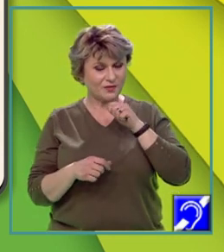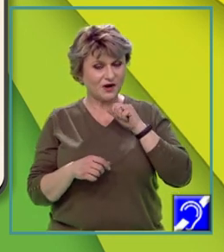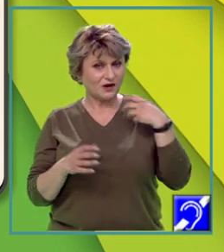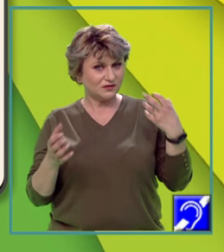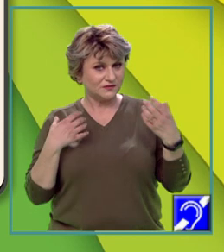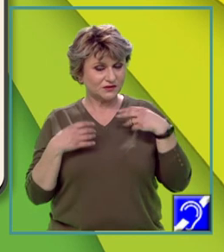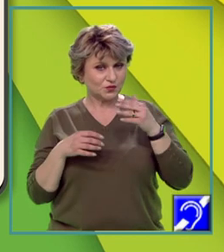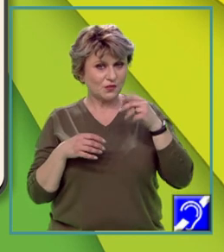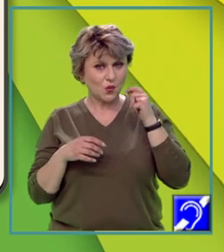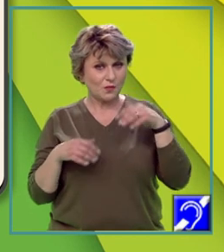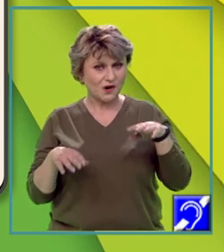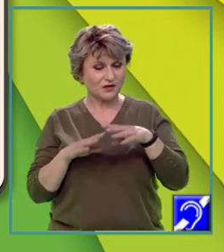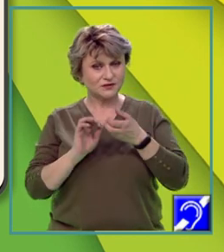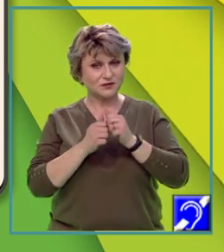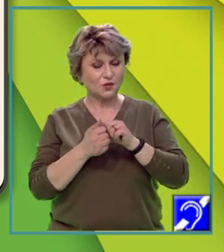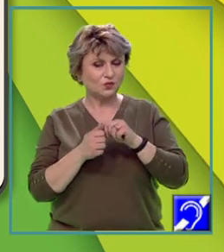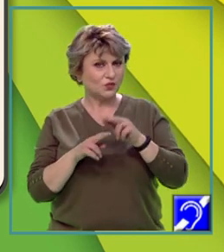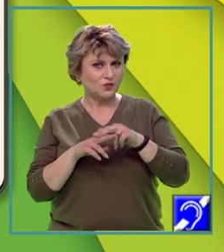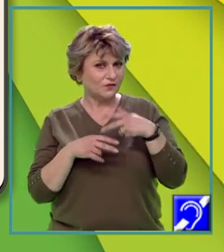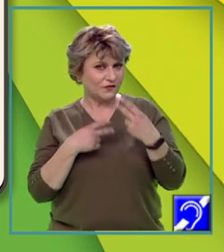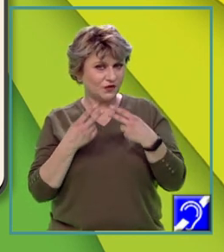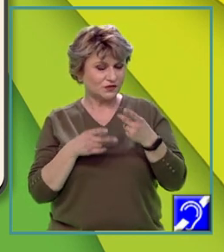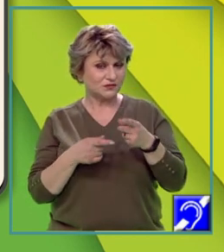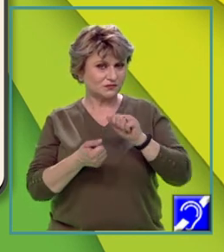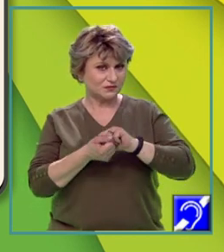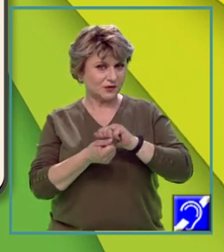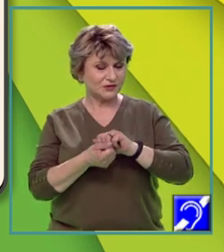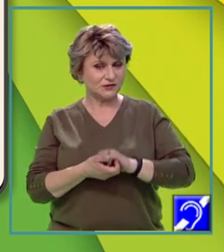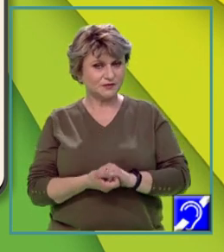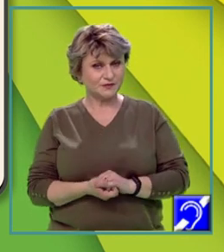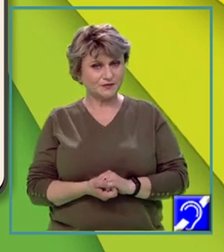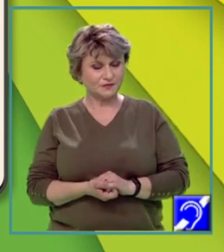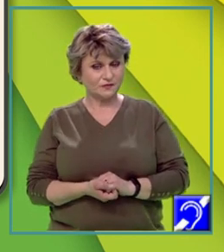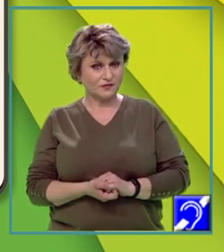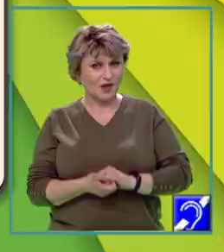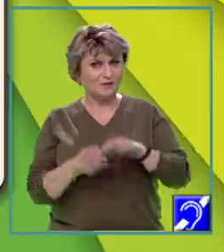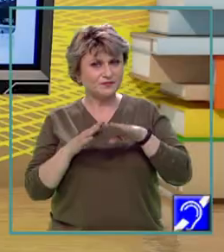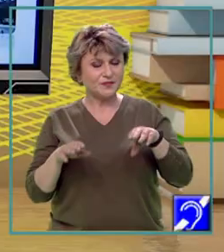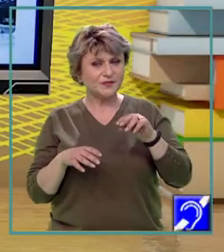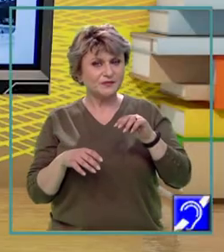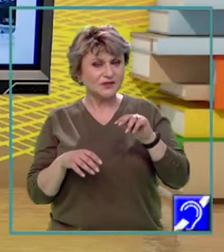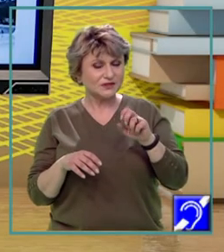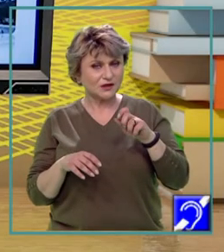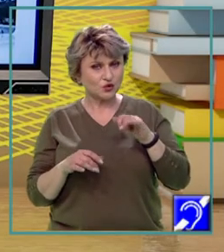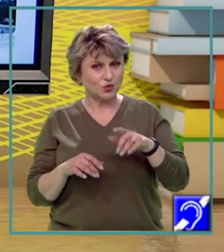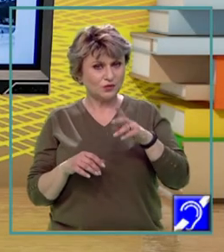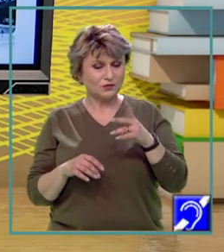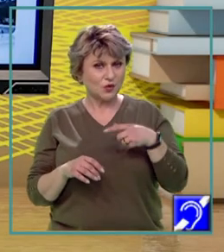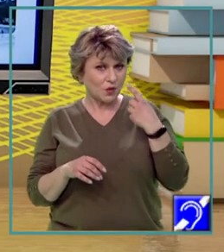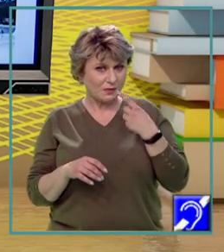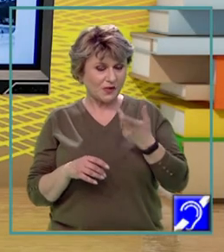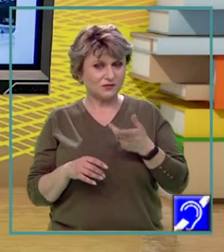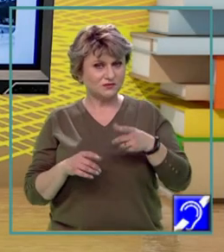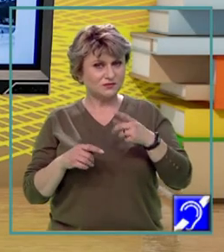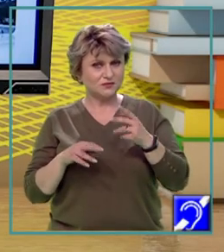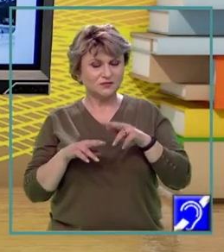activitățile umane sau modul de utilizare a terenurilor. Peisajul urban se distinge în spațiul geografic,